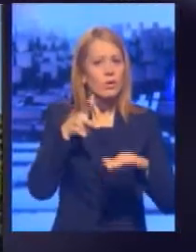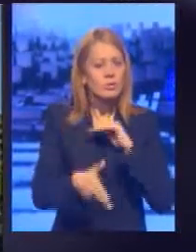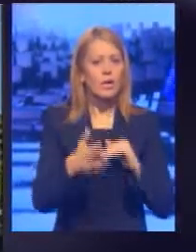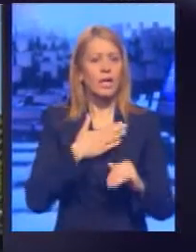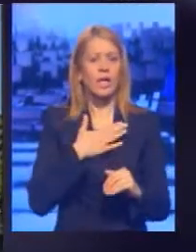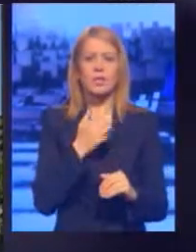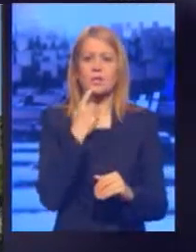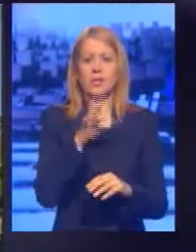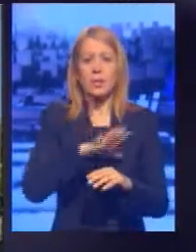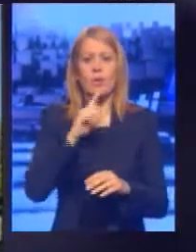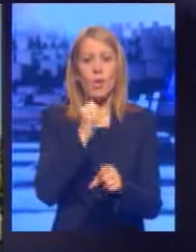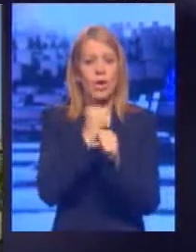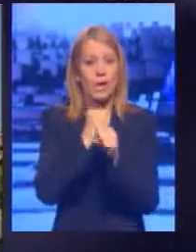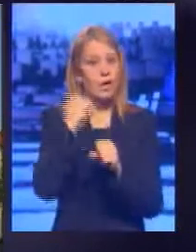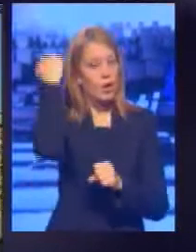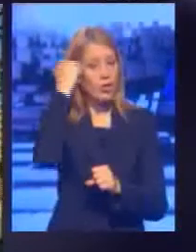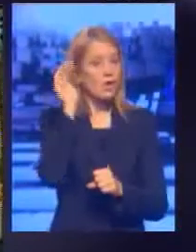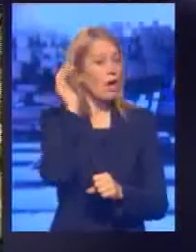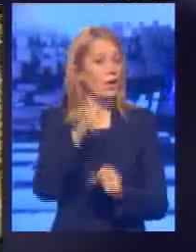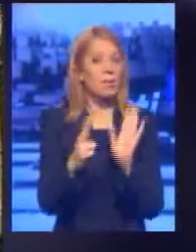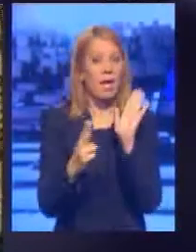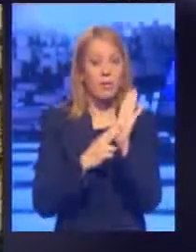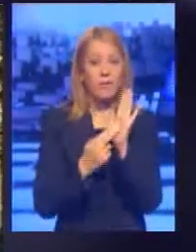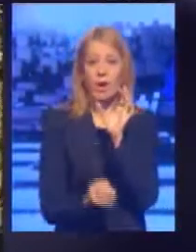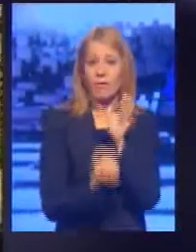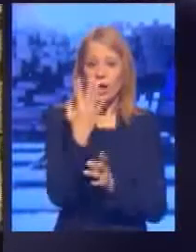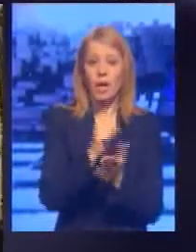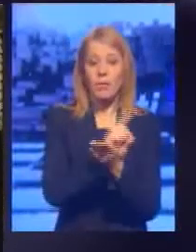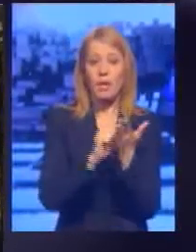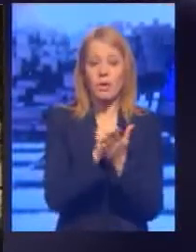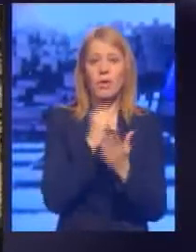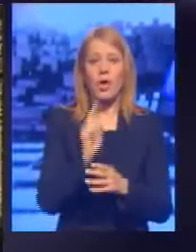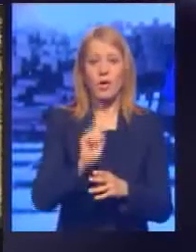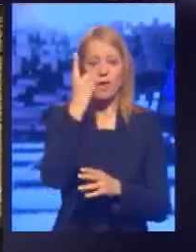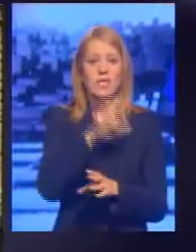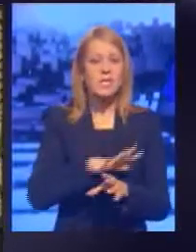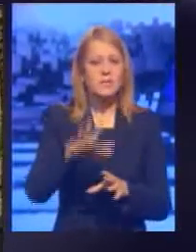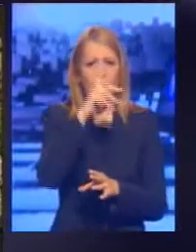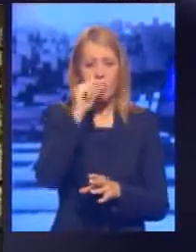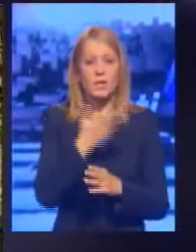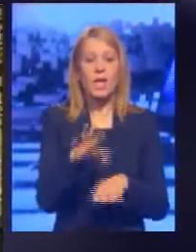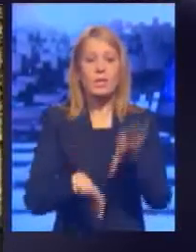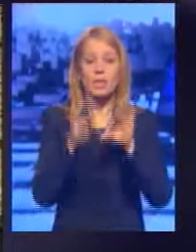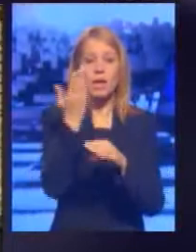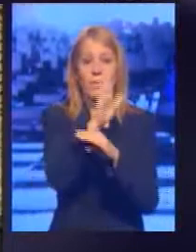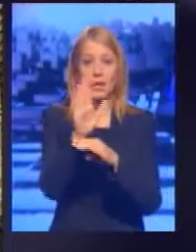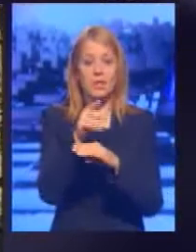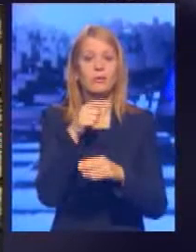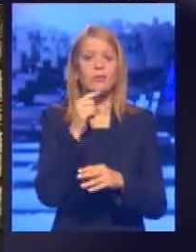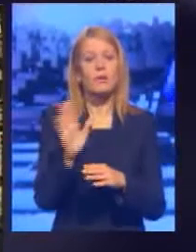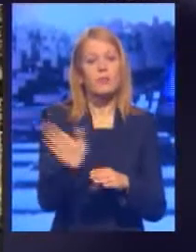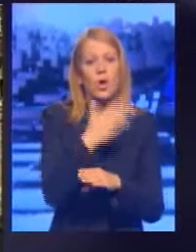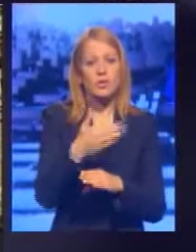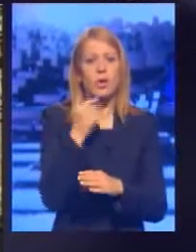institucija na severu Kosova. Vlada ima pravo da formira privremena veća u svim opštinama gde izabranim predstavnicima istekao